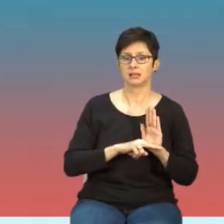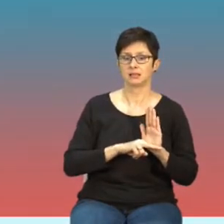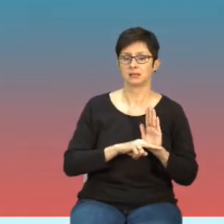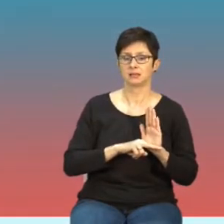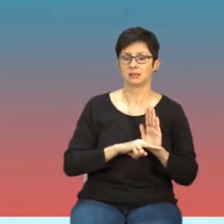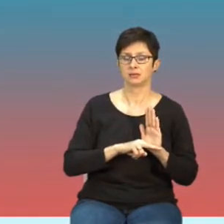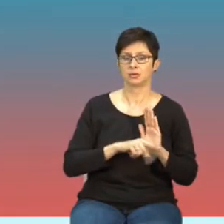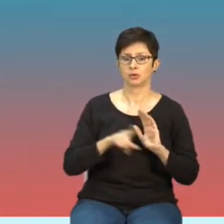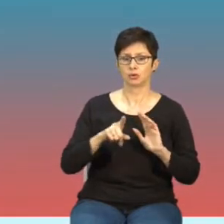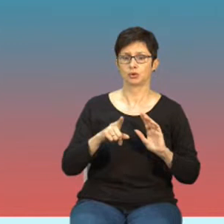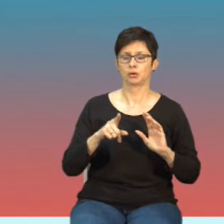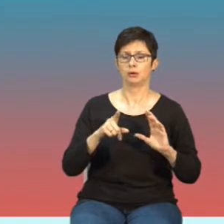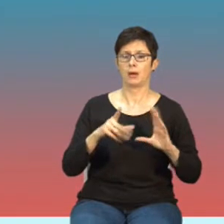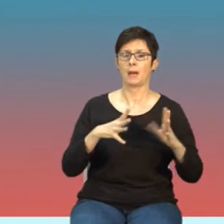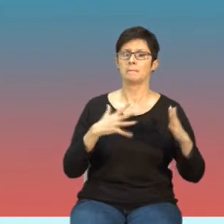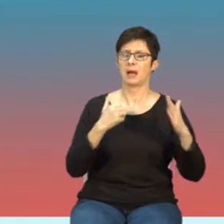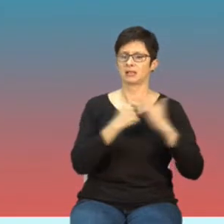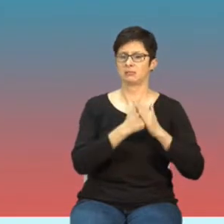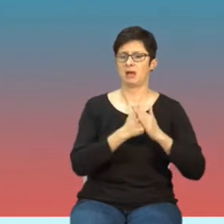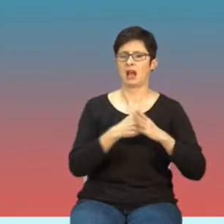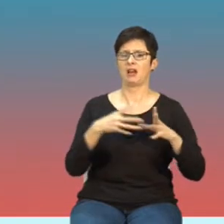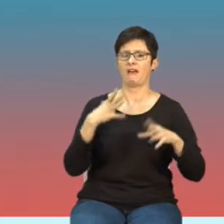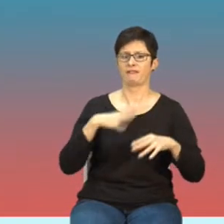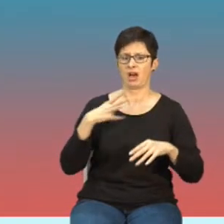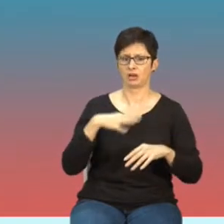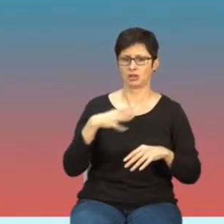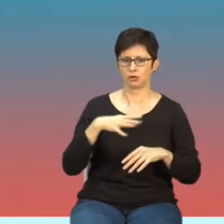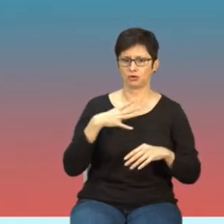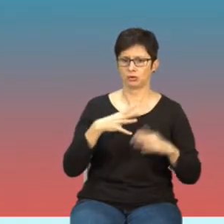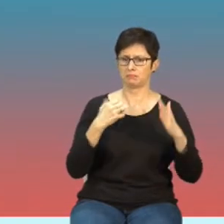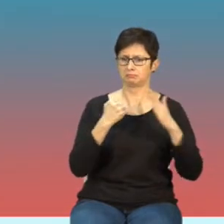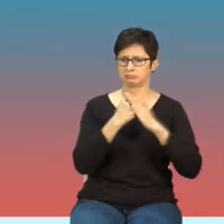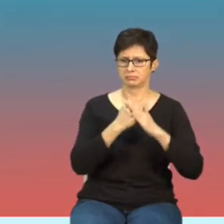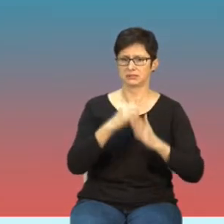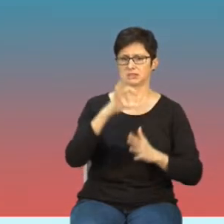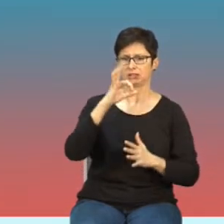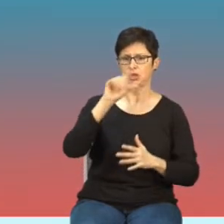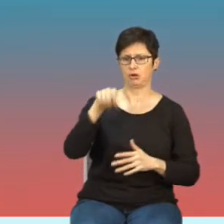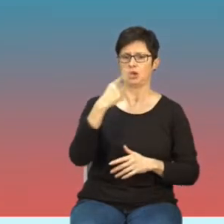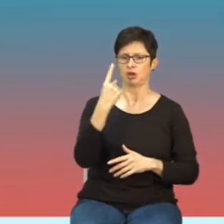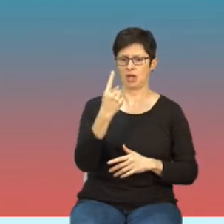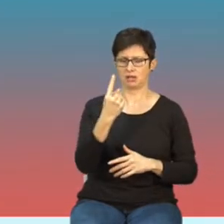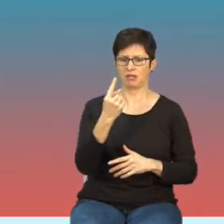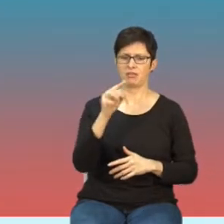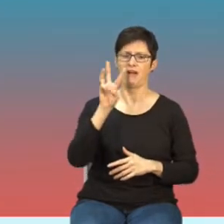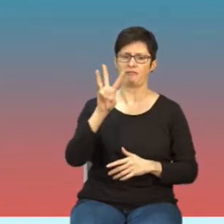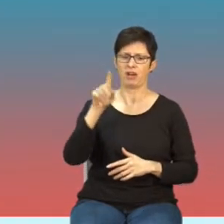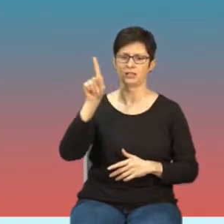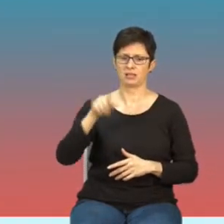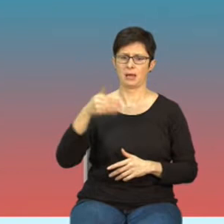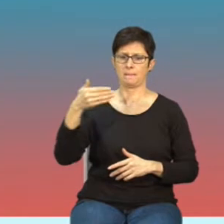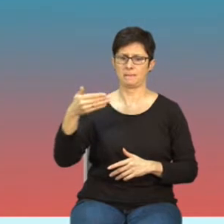przyjmował tą maksymalną wartość dopuszczalną 0,1 Wt na metr kwadrat, która jest minimalną wartością dla ekspozycji